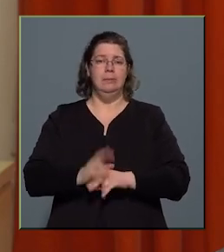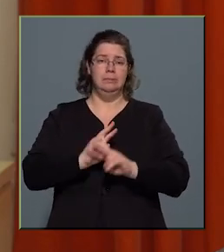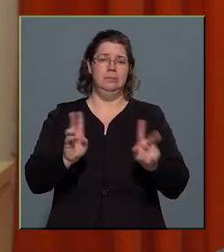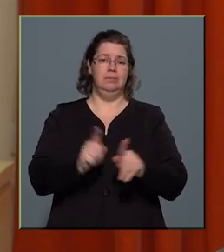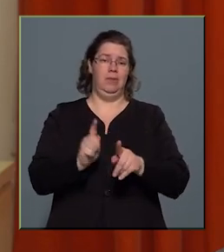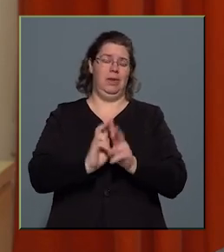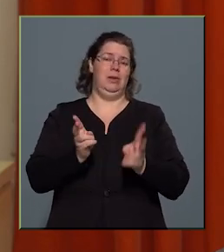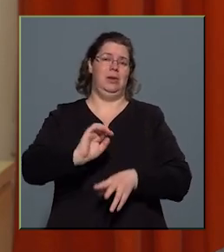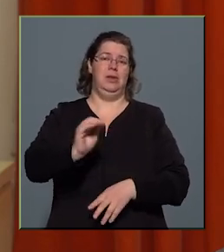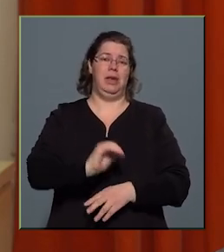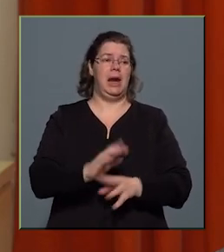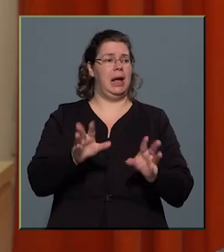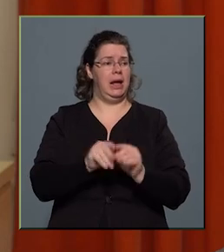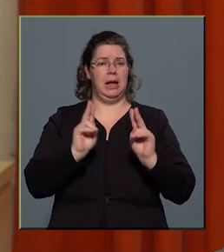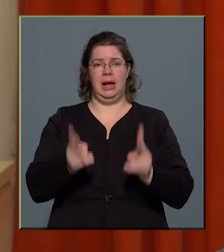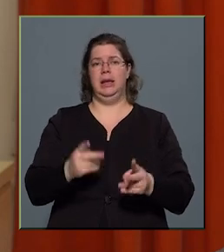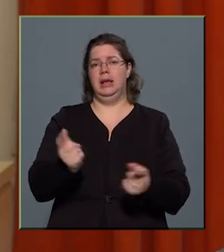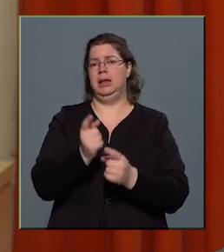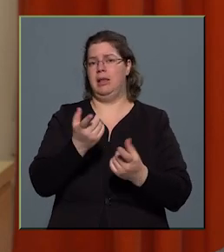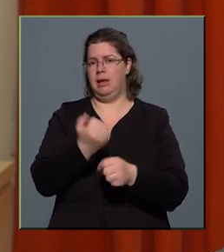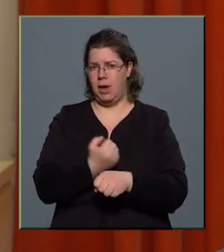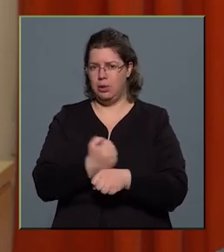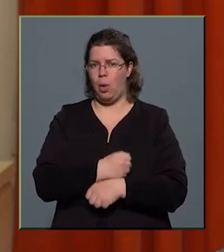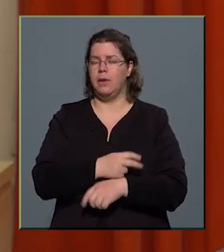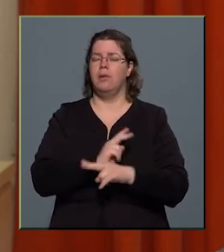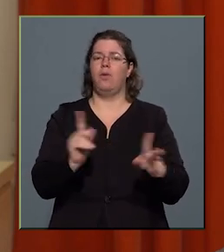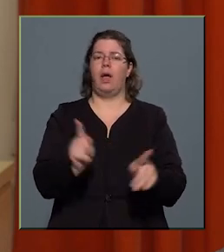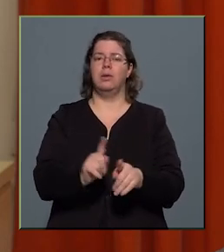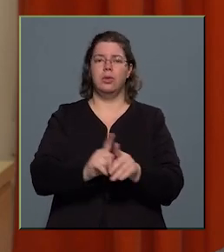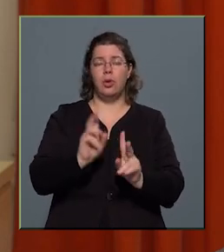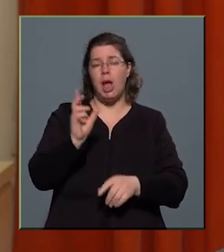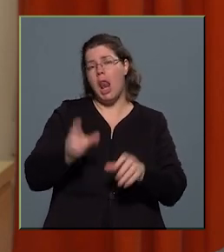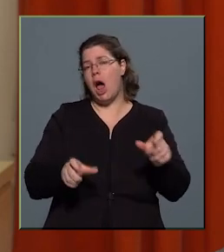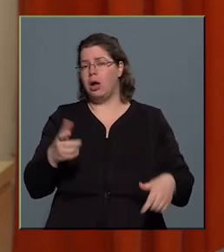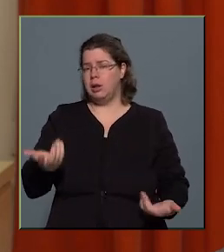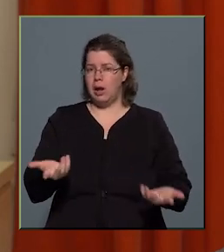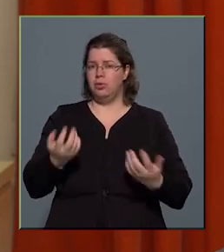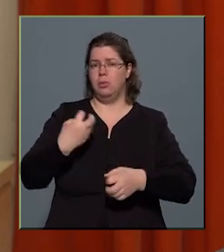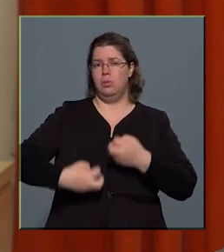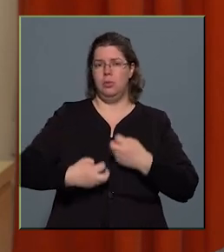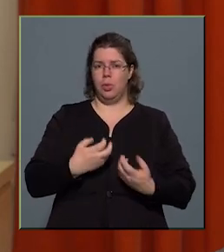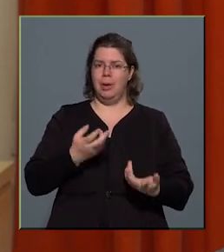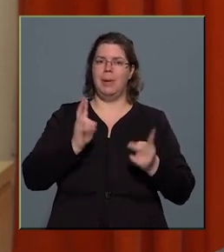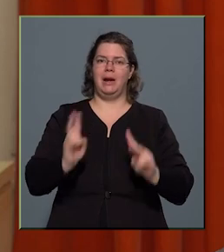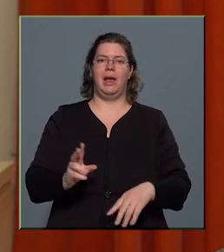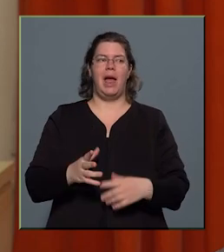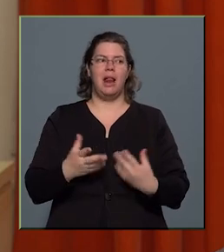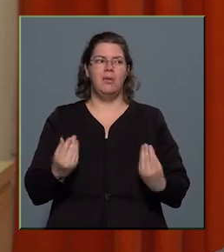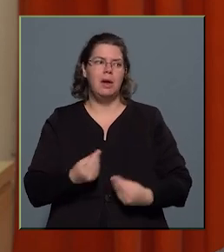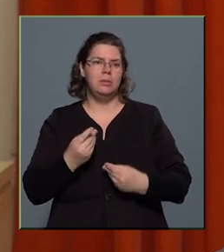gyerekkel kell intenzíven dolgozni, van úgy, hogy alakhatási problémára kell feleletet találni,